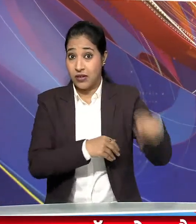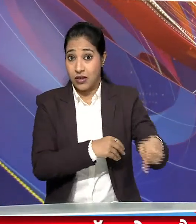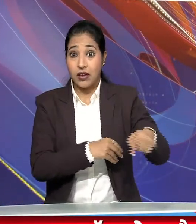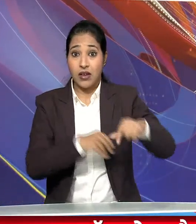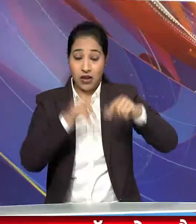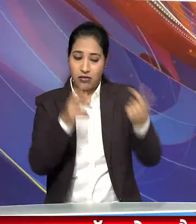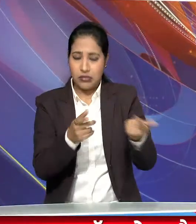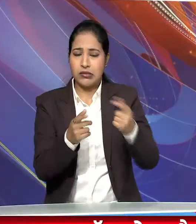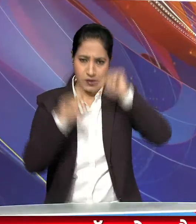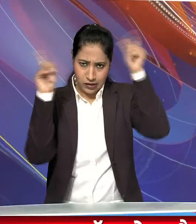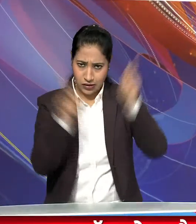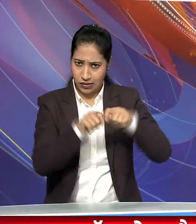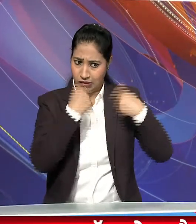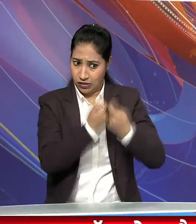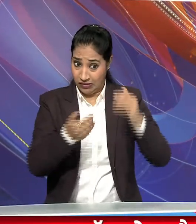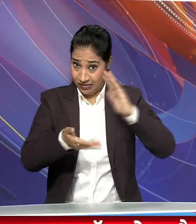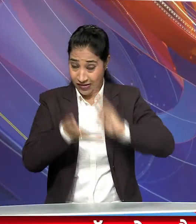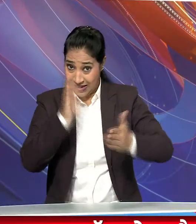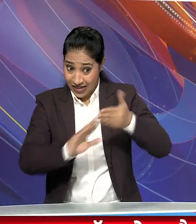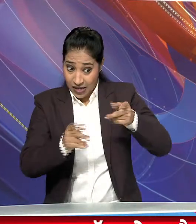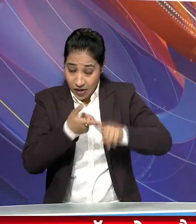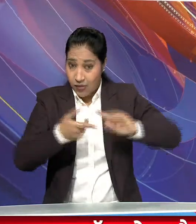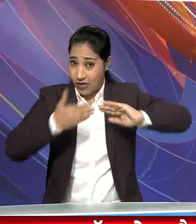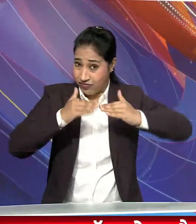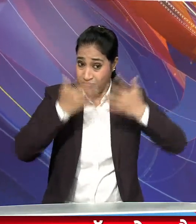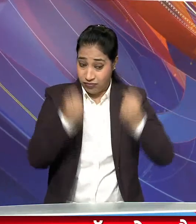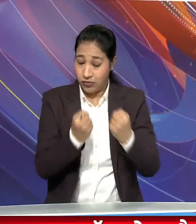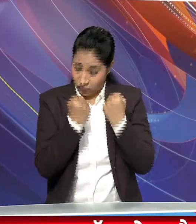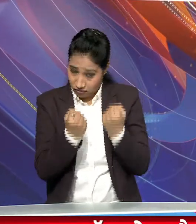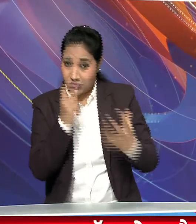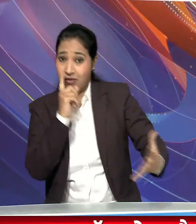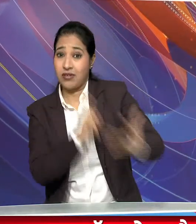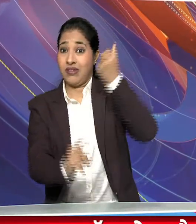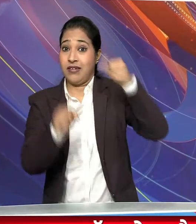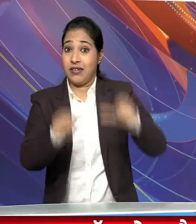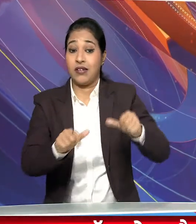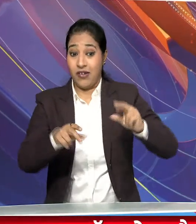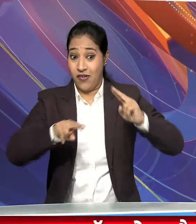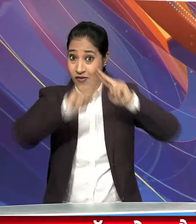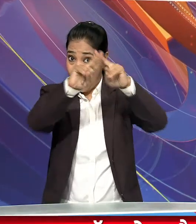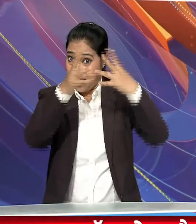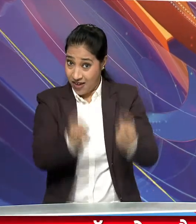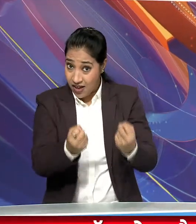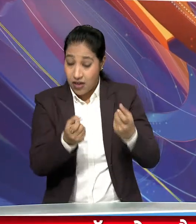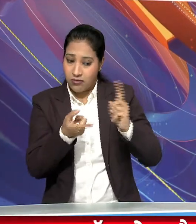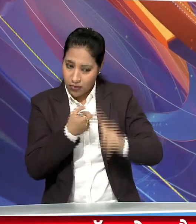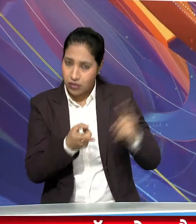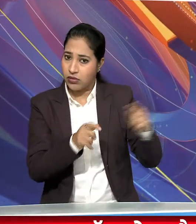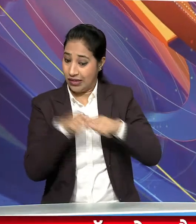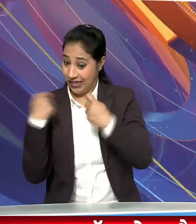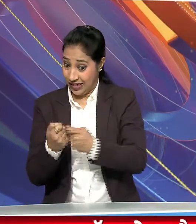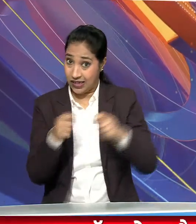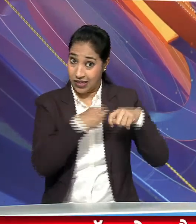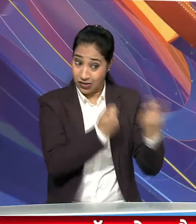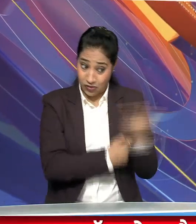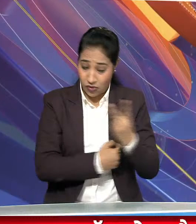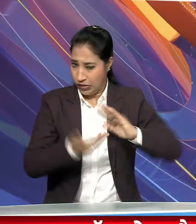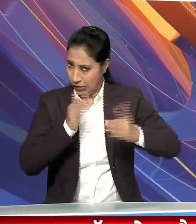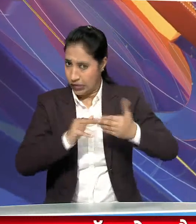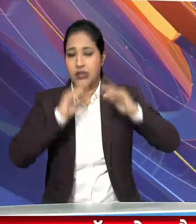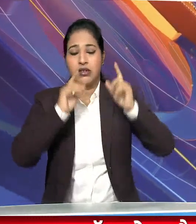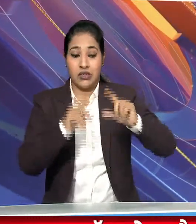खाबिस भारत के लिए मुकाबले में करो या मरो की स्थिति क्वाटर फानल में पहुचने के लिए भारत को जीतना होग